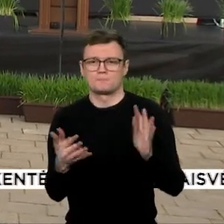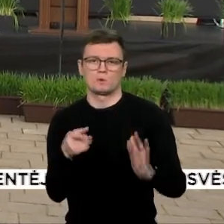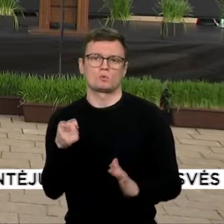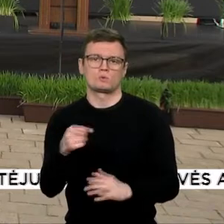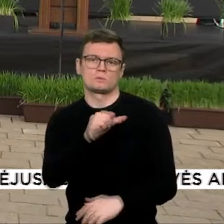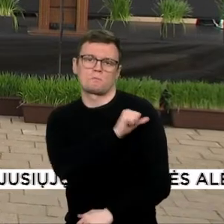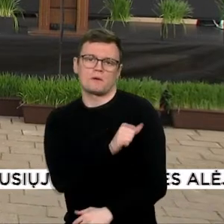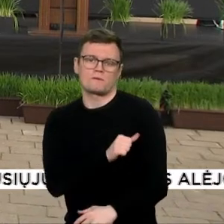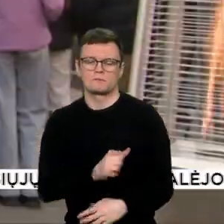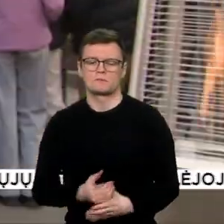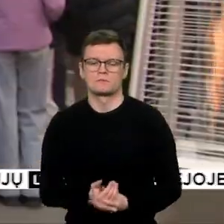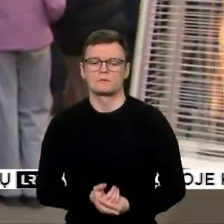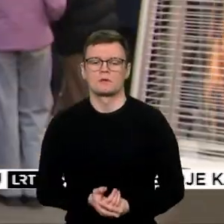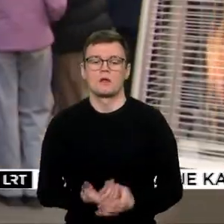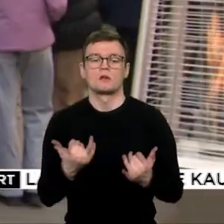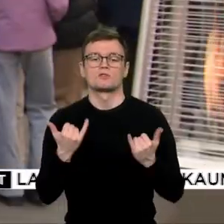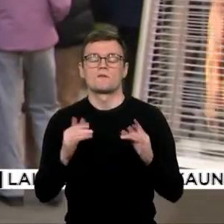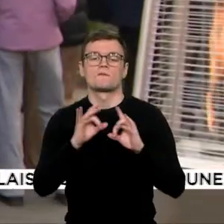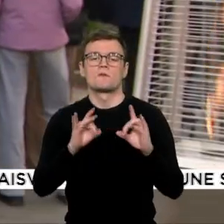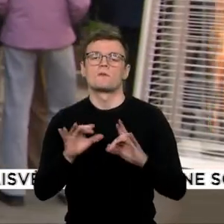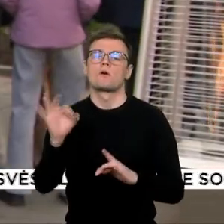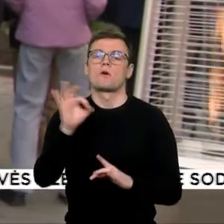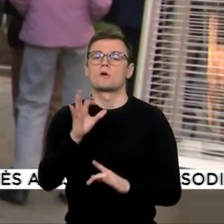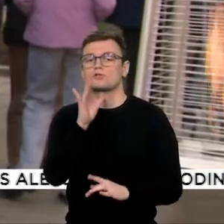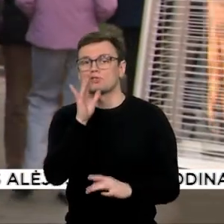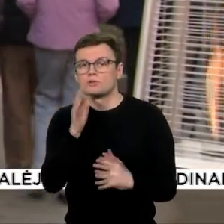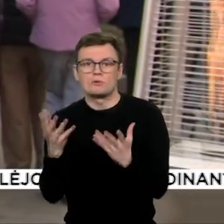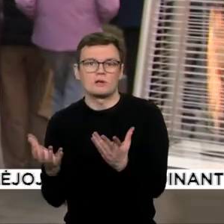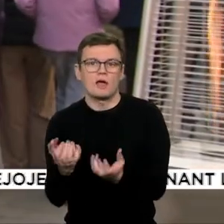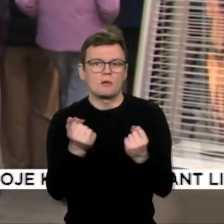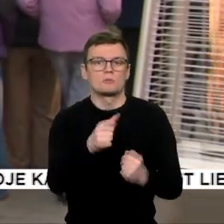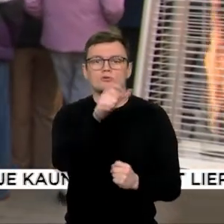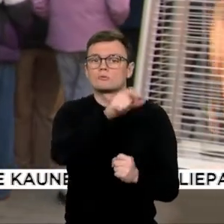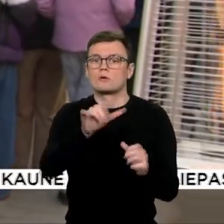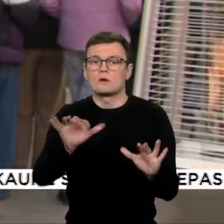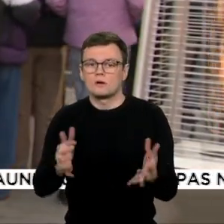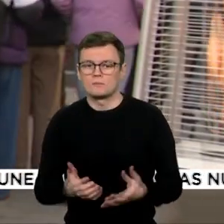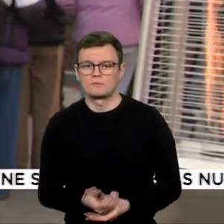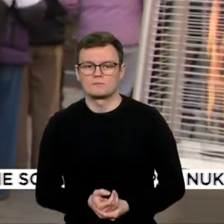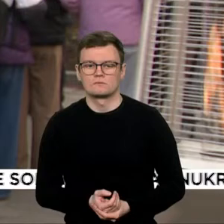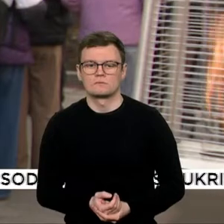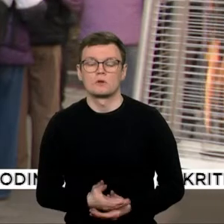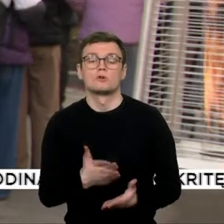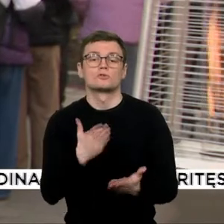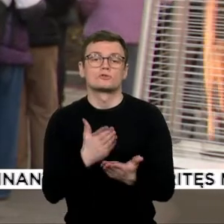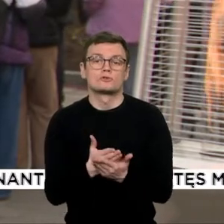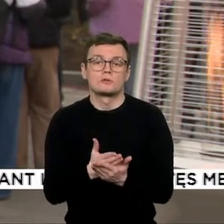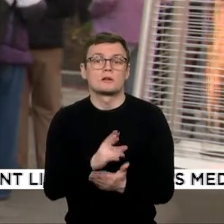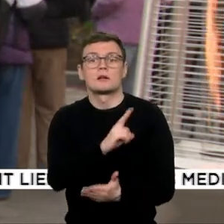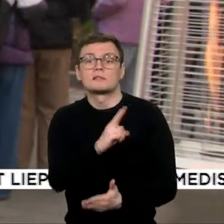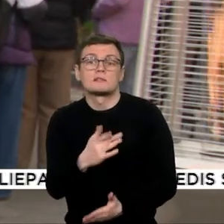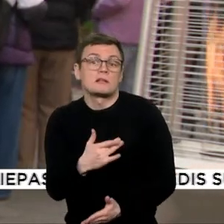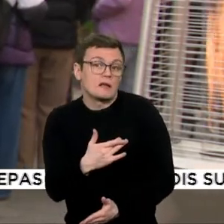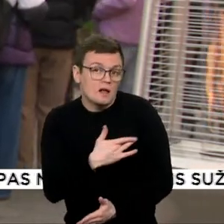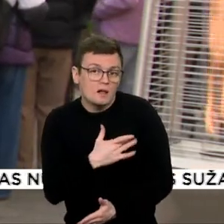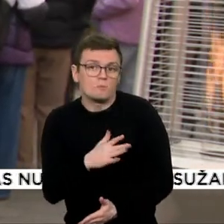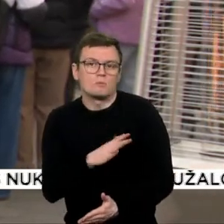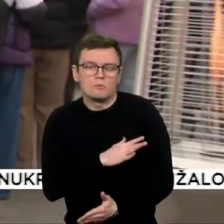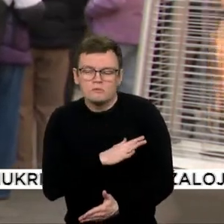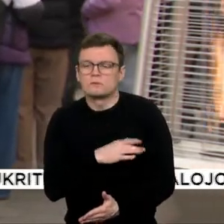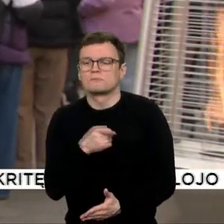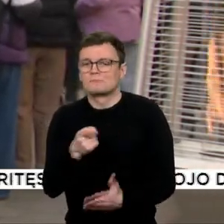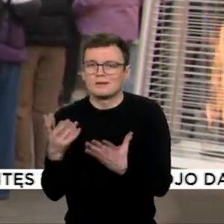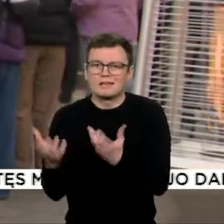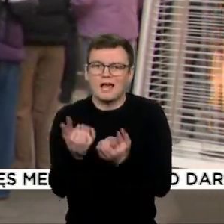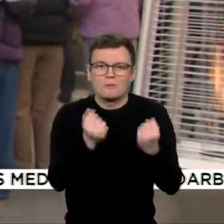Šiandien, kai kalbame apie žydų gelbėtojų, turime tokių potencialių gelbėtojų, ar galbūt buvusių gelbėtojų, kurių vardų mes taip ir